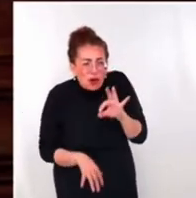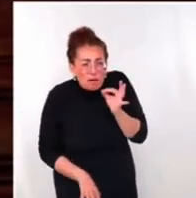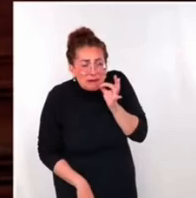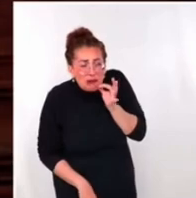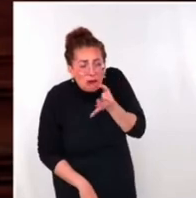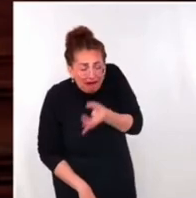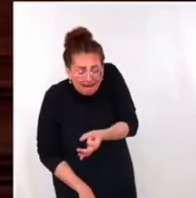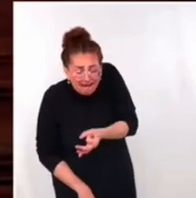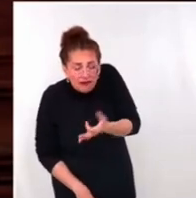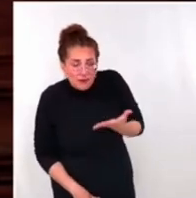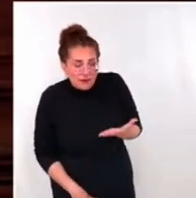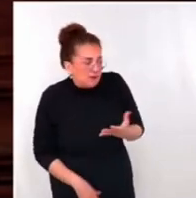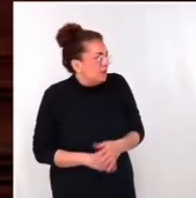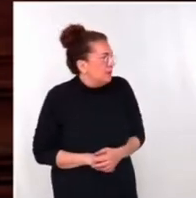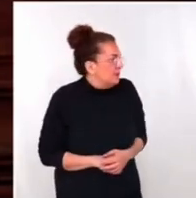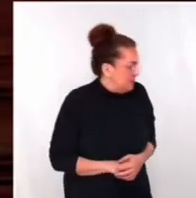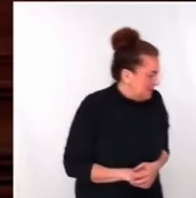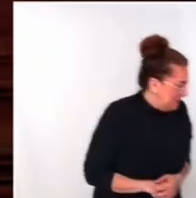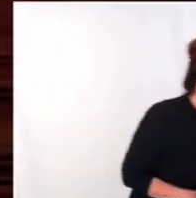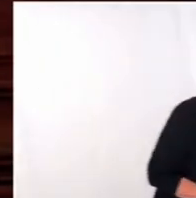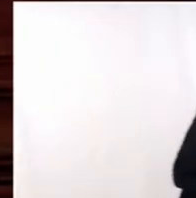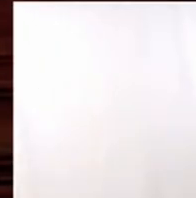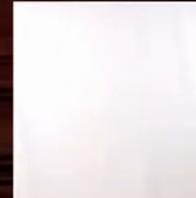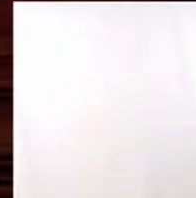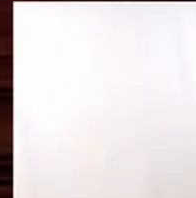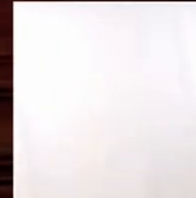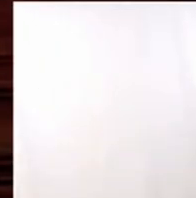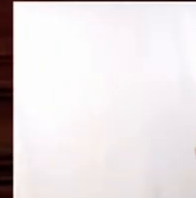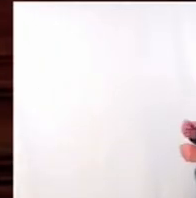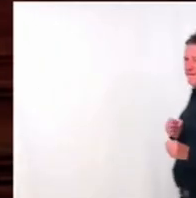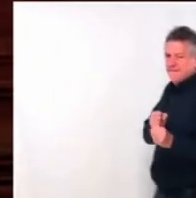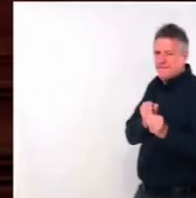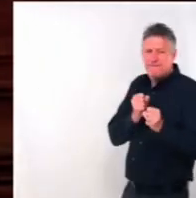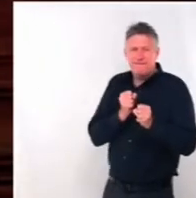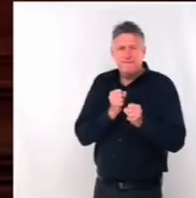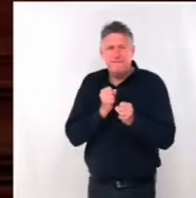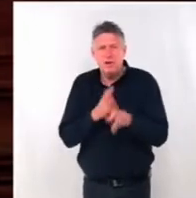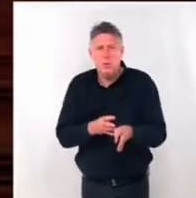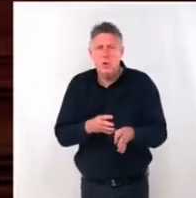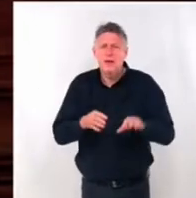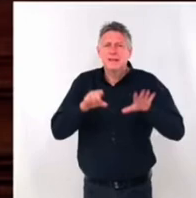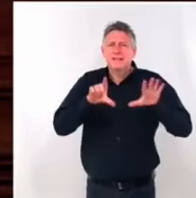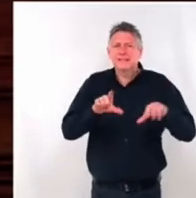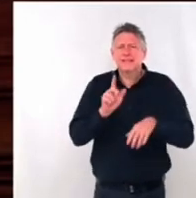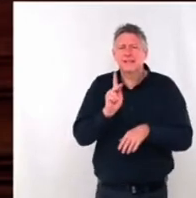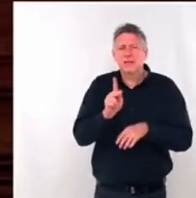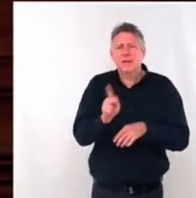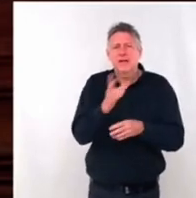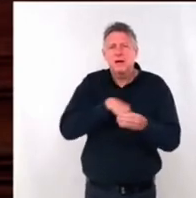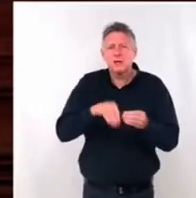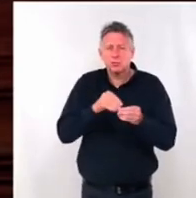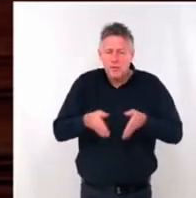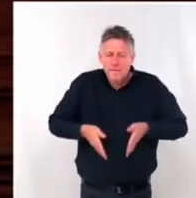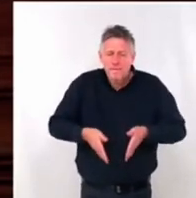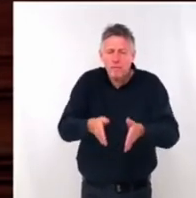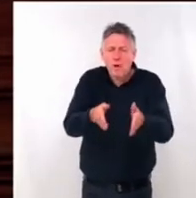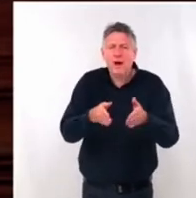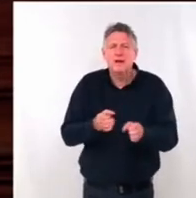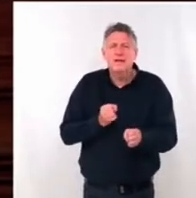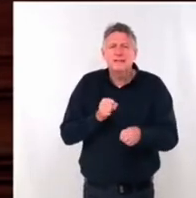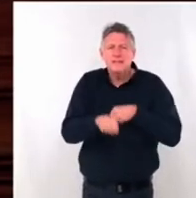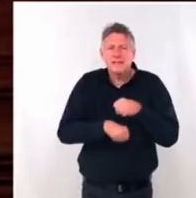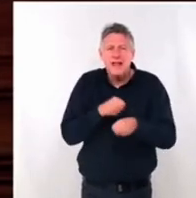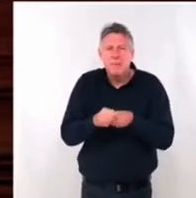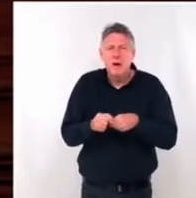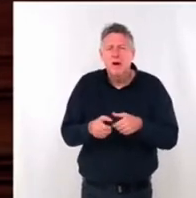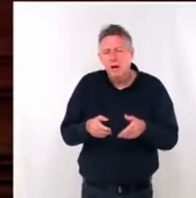cela a été rappelé par Thomas Cazenave, j'étais un peu plus généreux, je disais 7 km, puisque j'incluais les voies cyclables, pas simplement les pistes cyclables. C